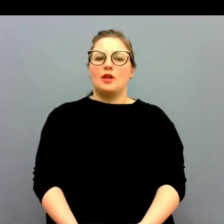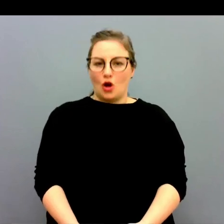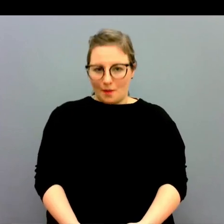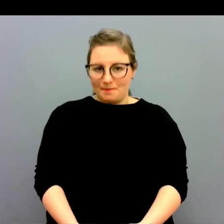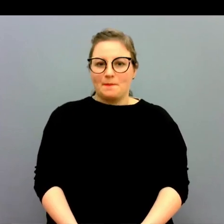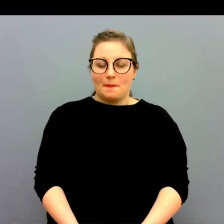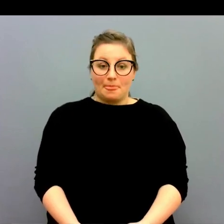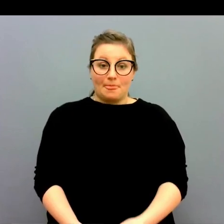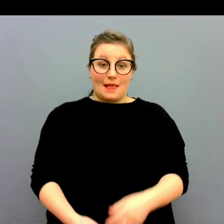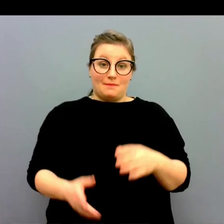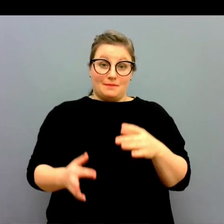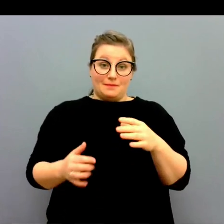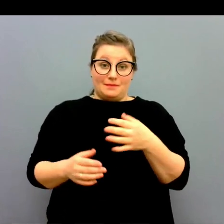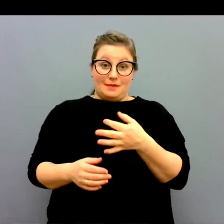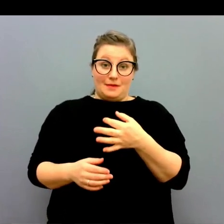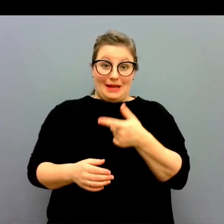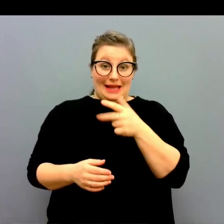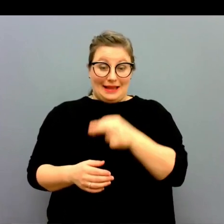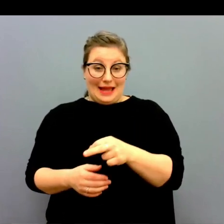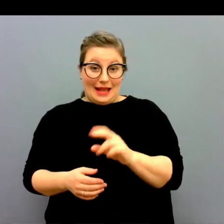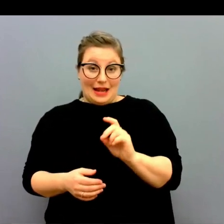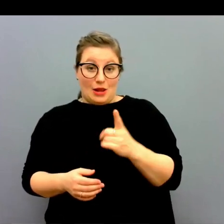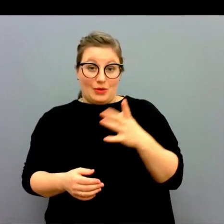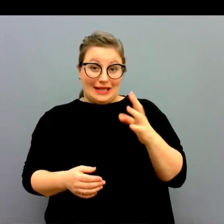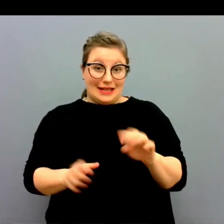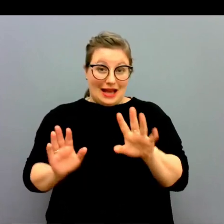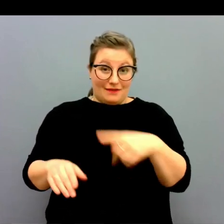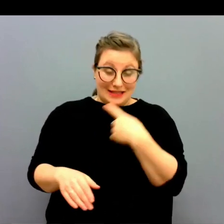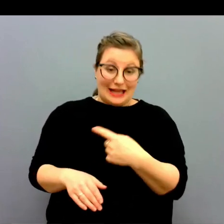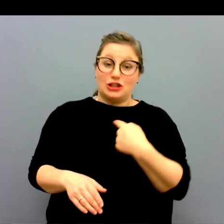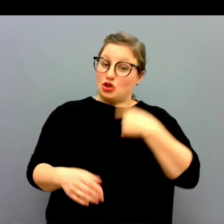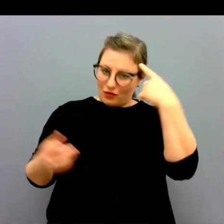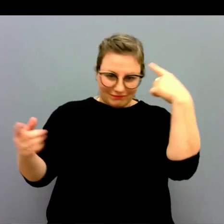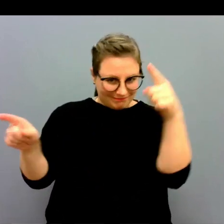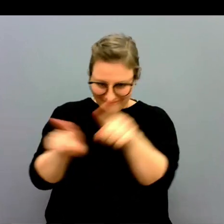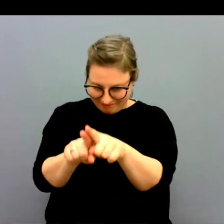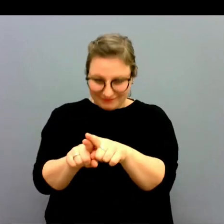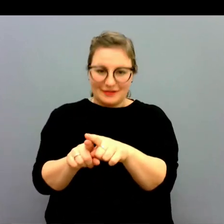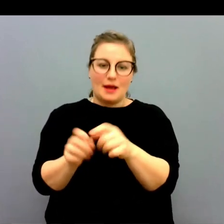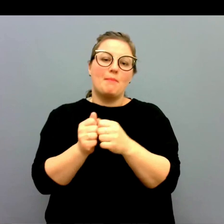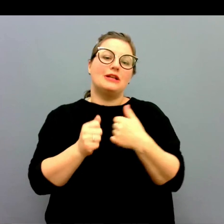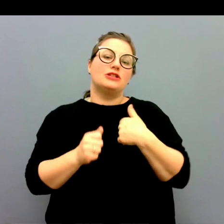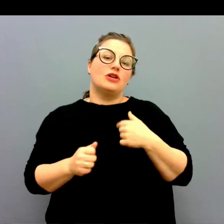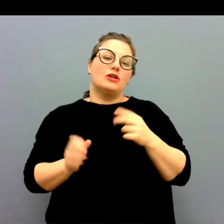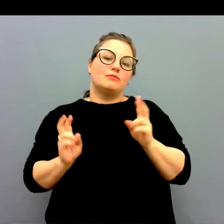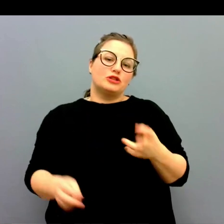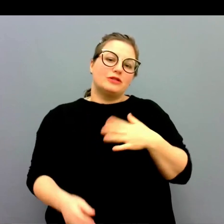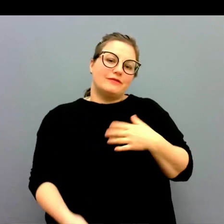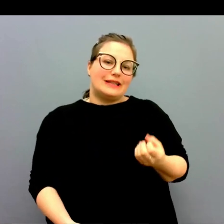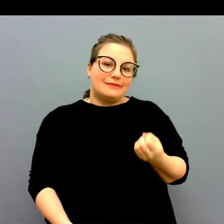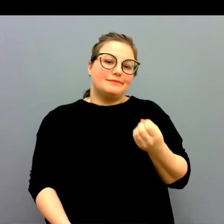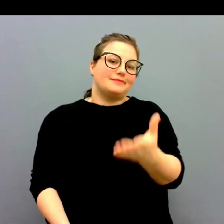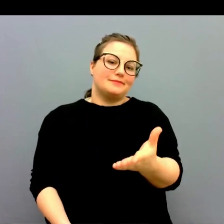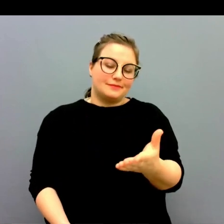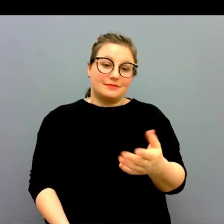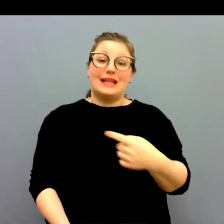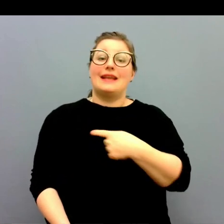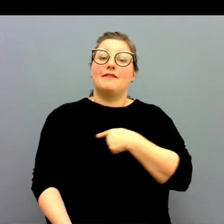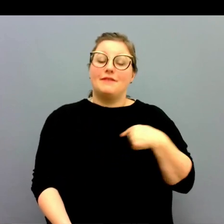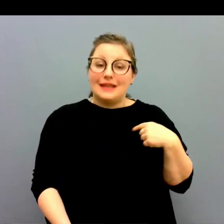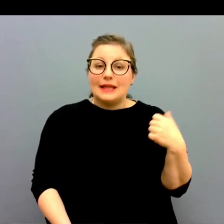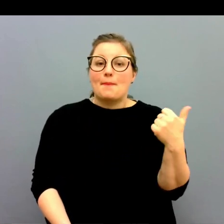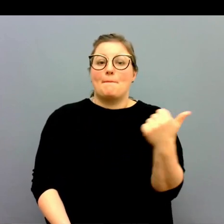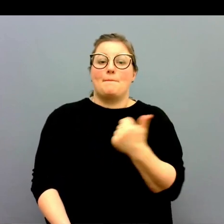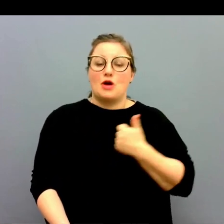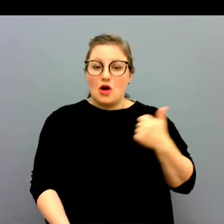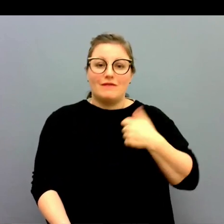Ja, förutom det som Peter och Louise säger, som jag instämmer med. Vill jag också skicka med att